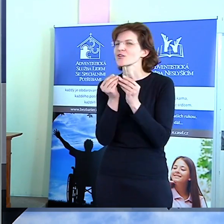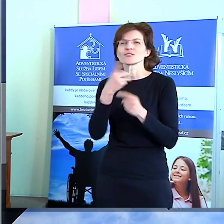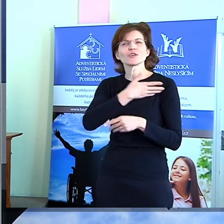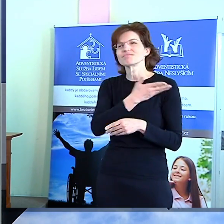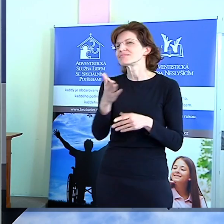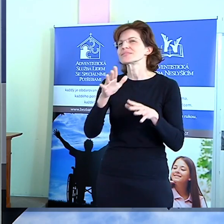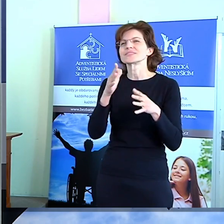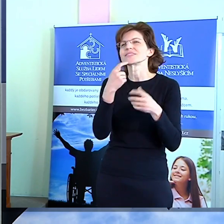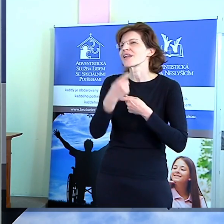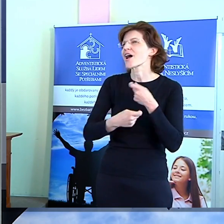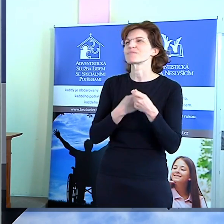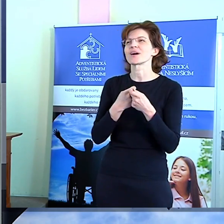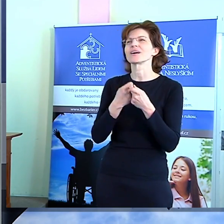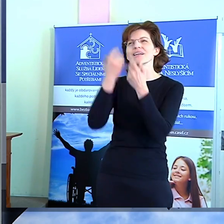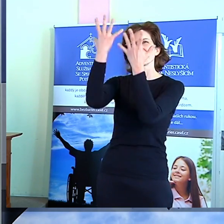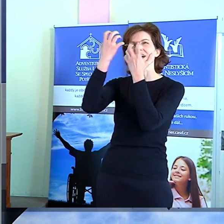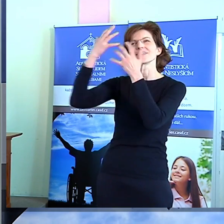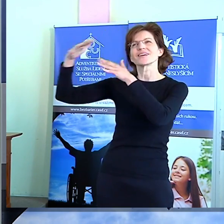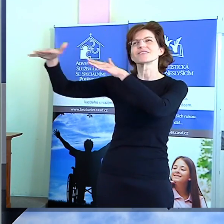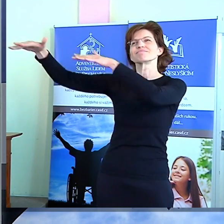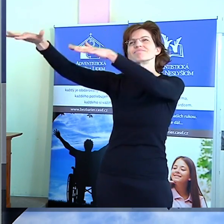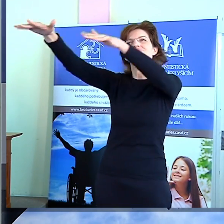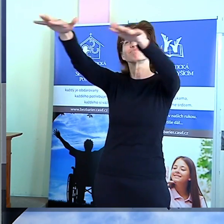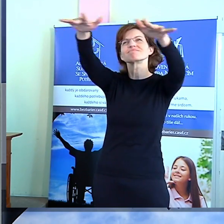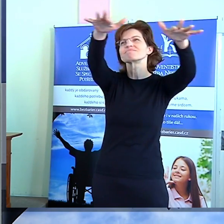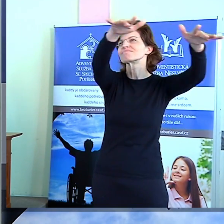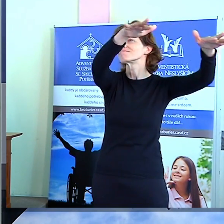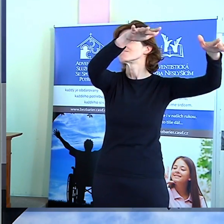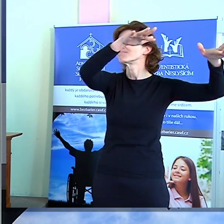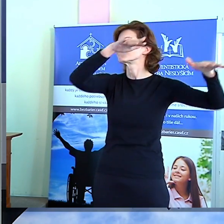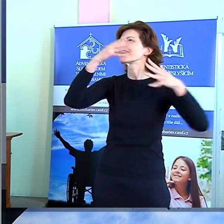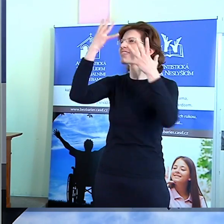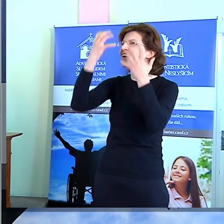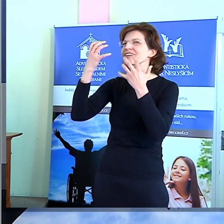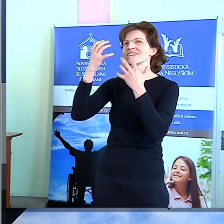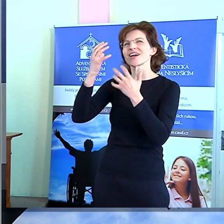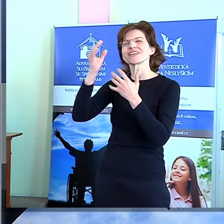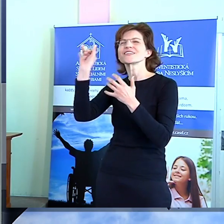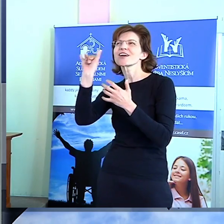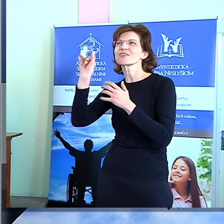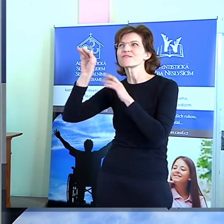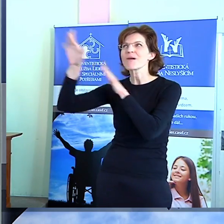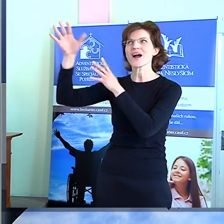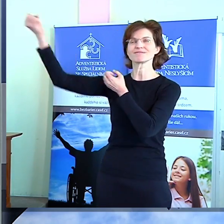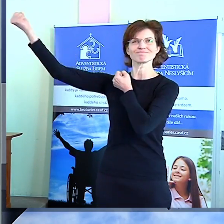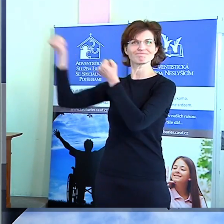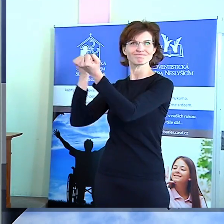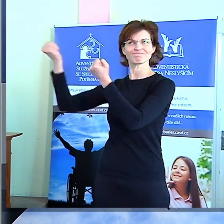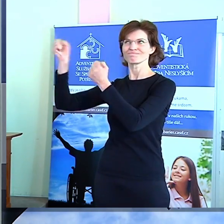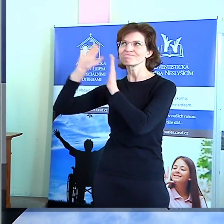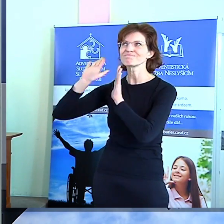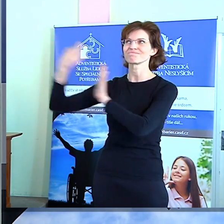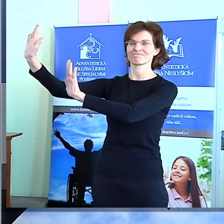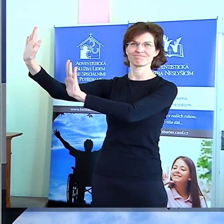je naděje. Naděje, že někdo má věci ve svých rukou. Naděje pramenící z